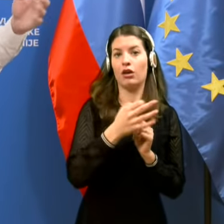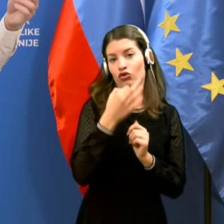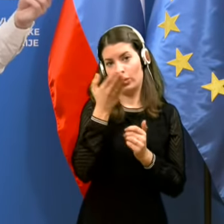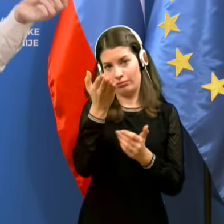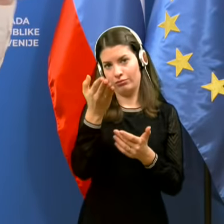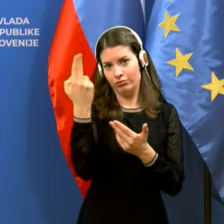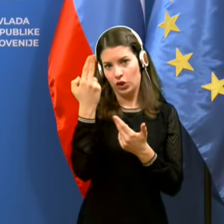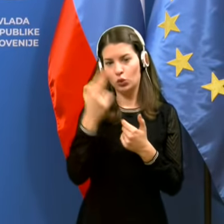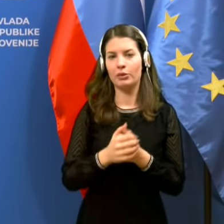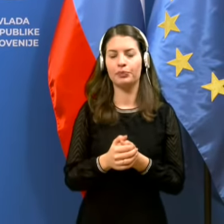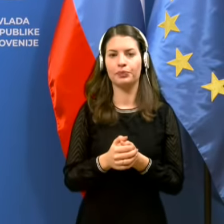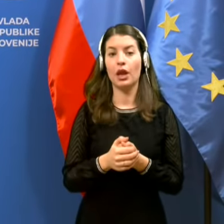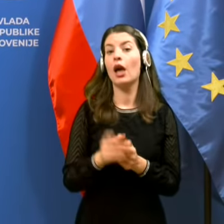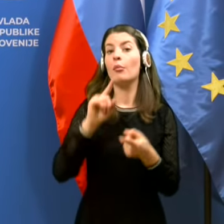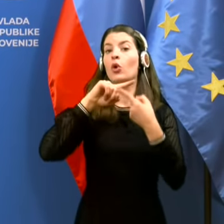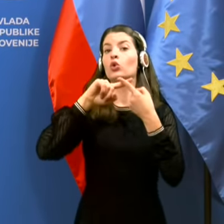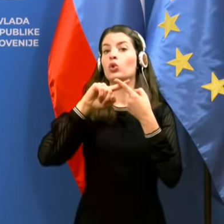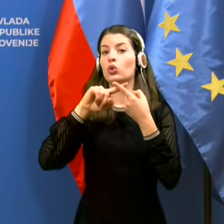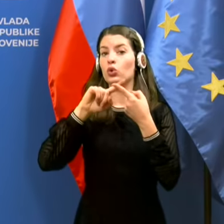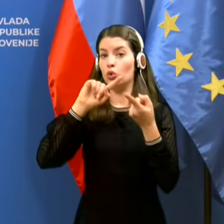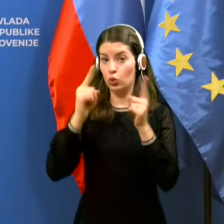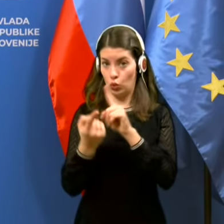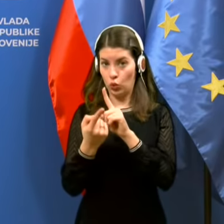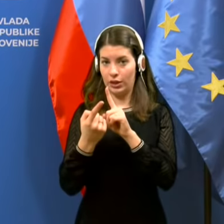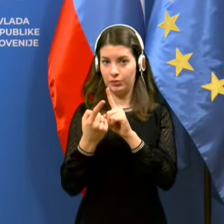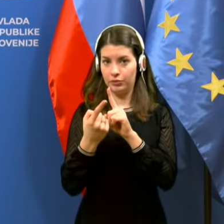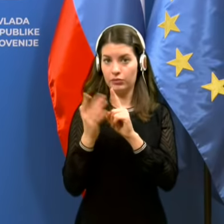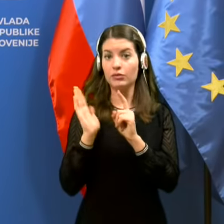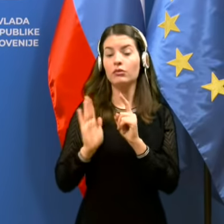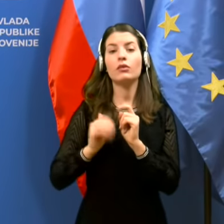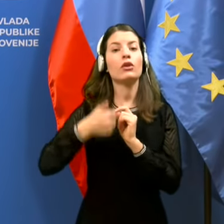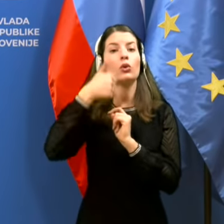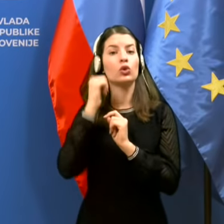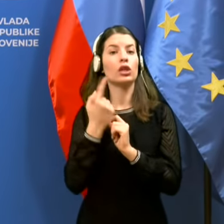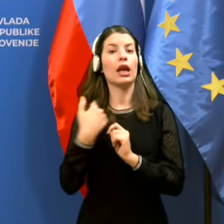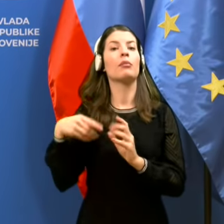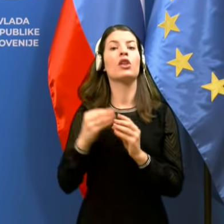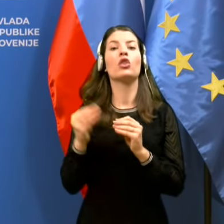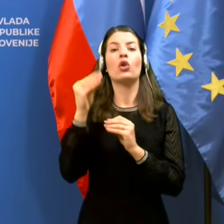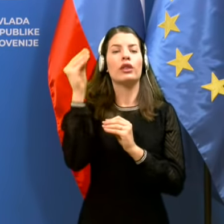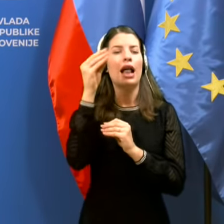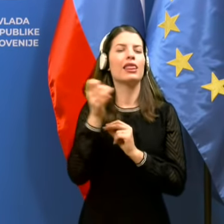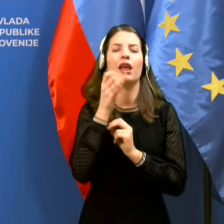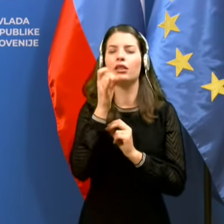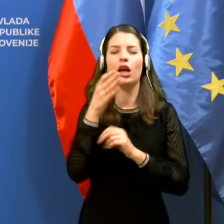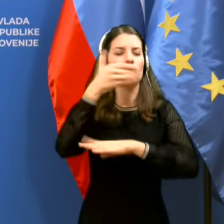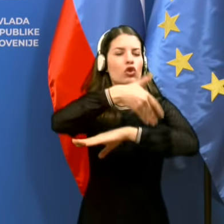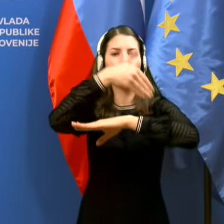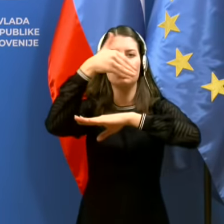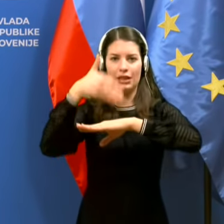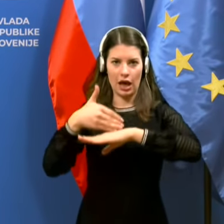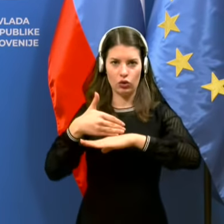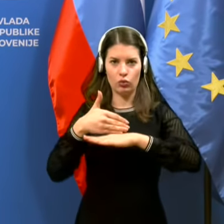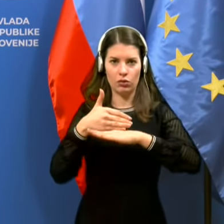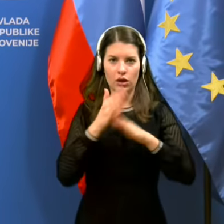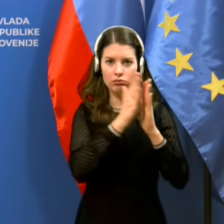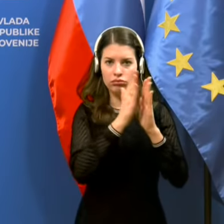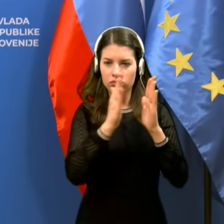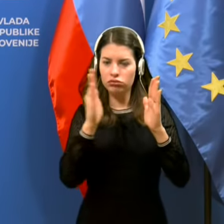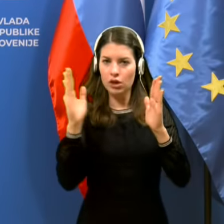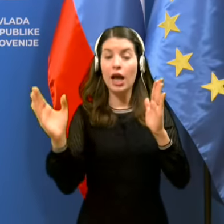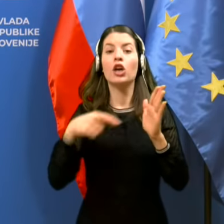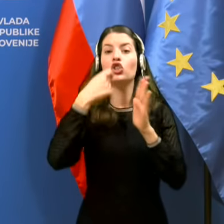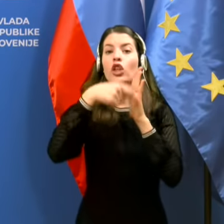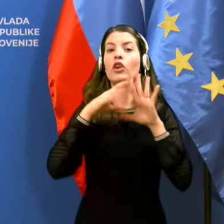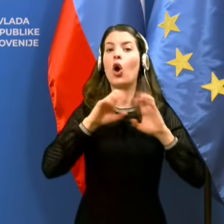kaj v pomoč. Ampak po drugi strani smo pa tudi v izpisih včerajšnjih dodali točno po vsakem datomu število pravljenih